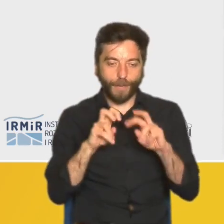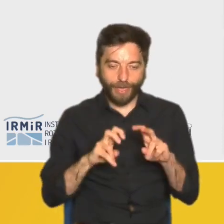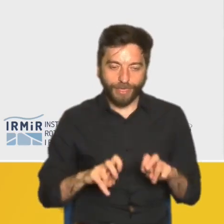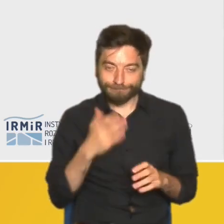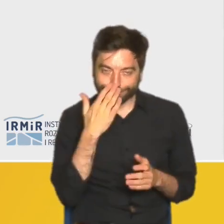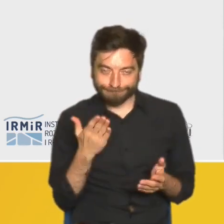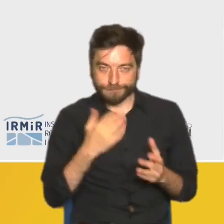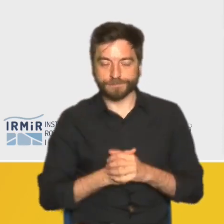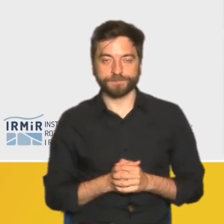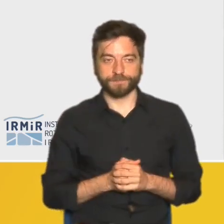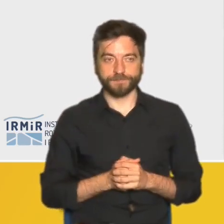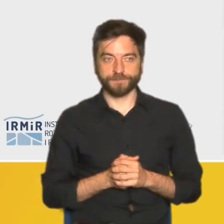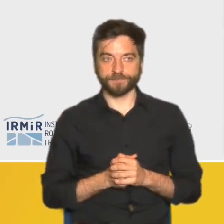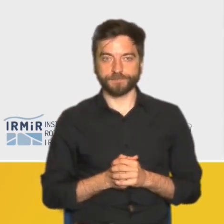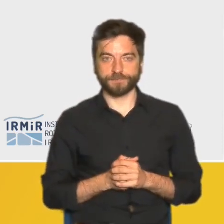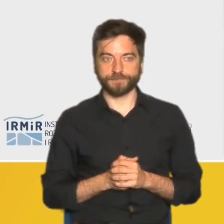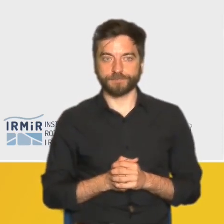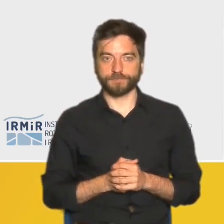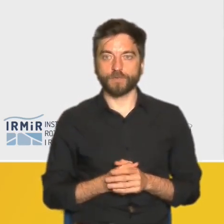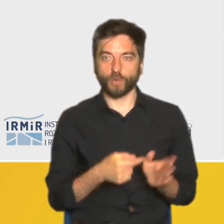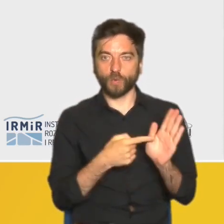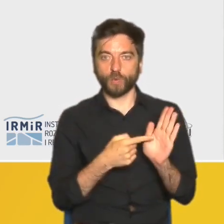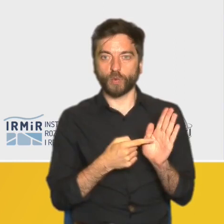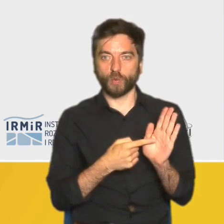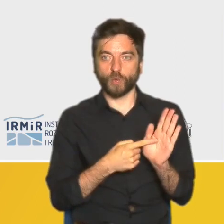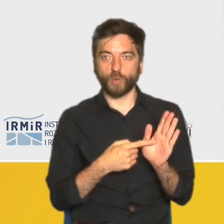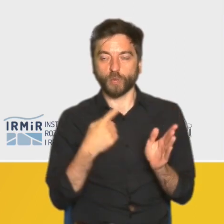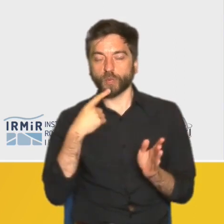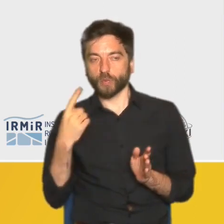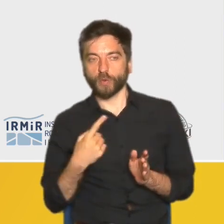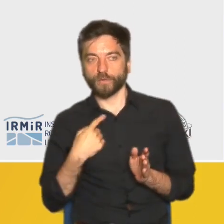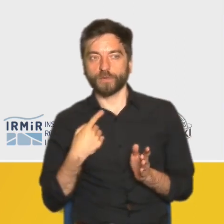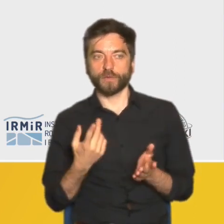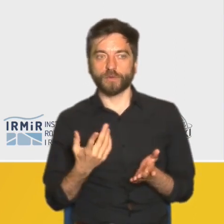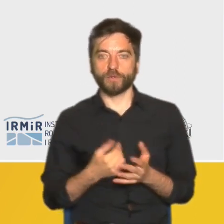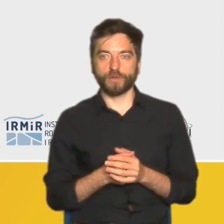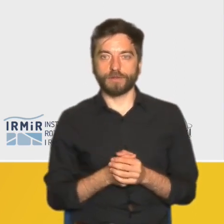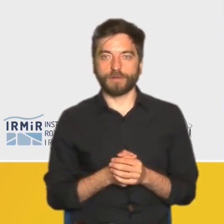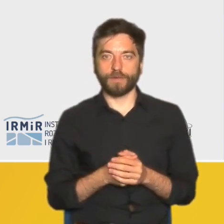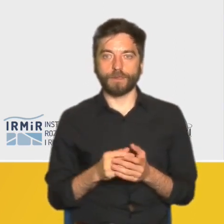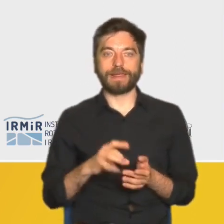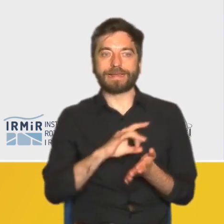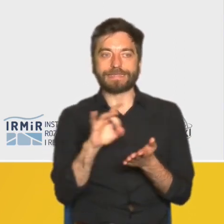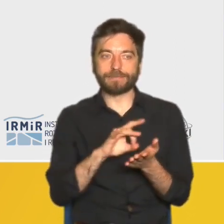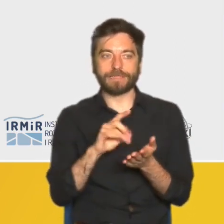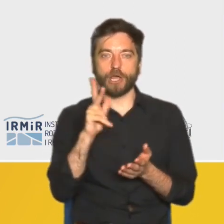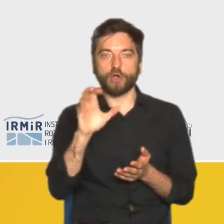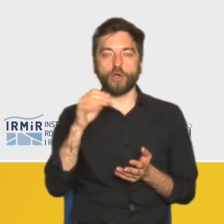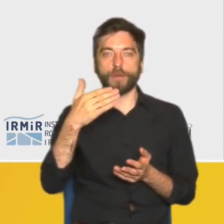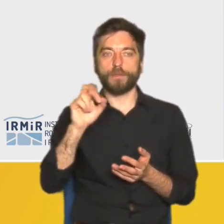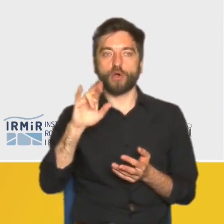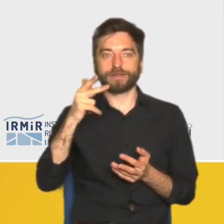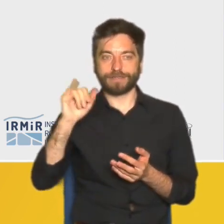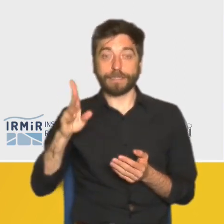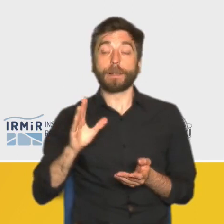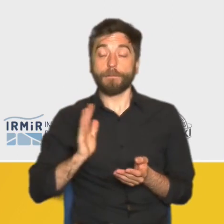tutaj państwo zresztą właśnie pan wspomniał tutaj wcześniej o gminie Komorniki, my też byliśmy właśnie